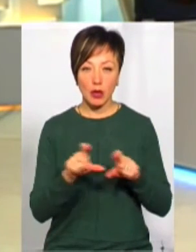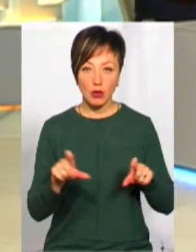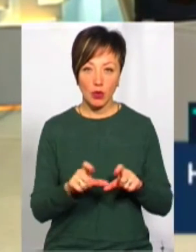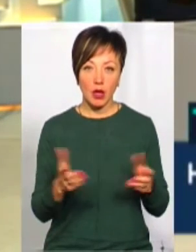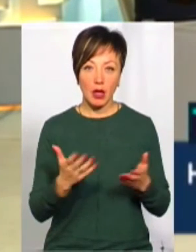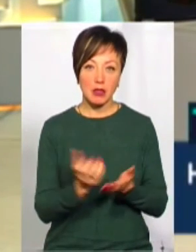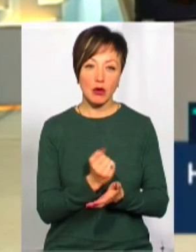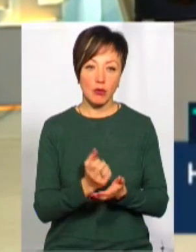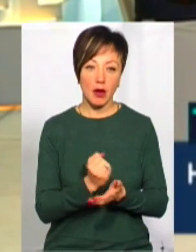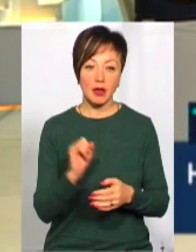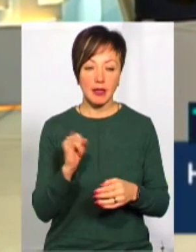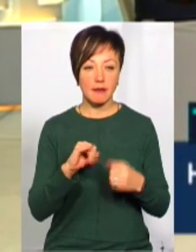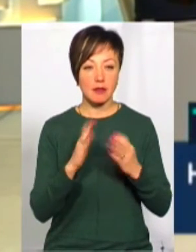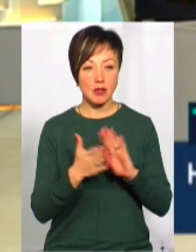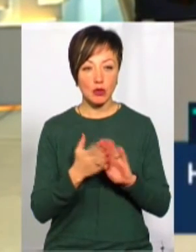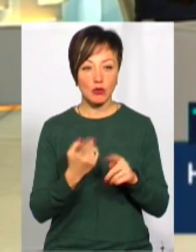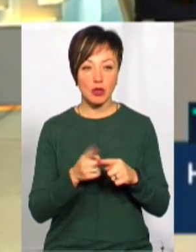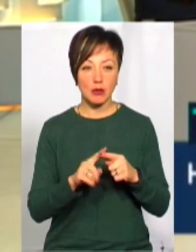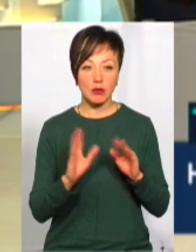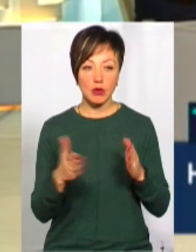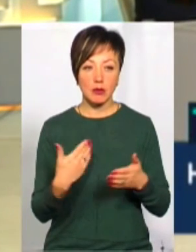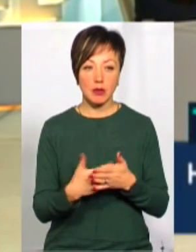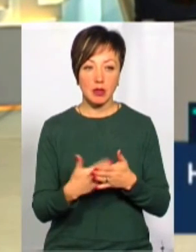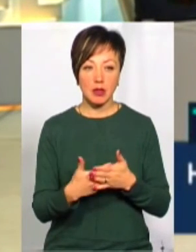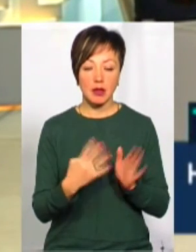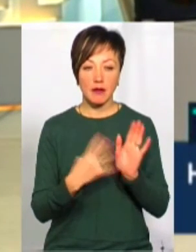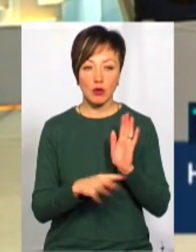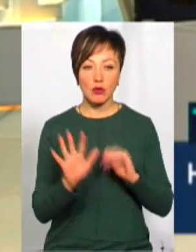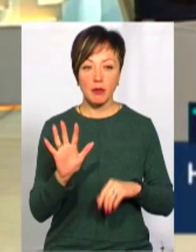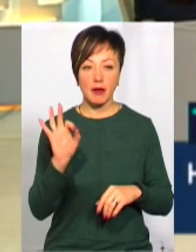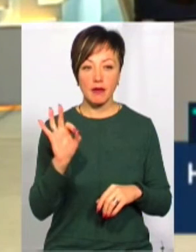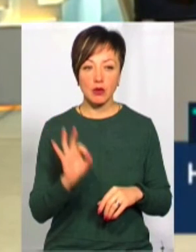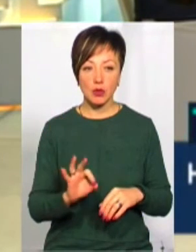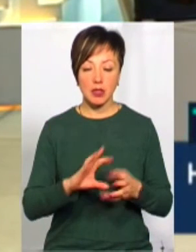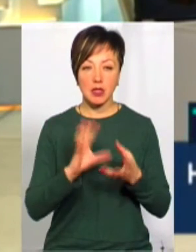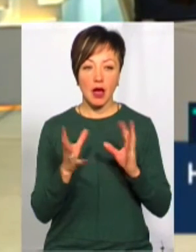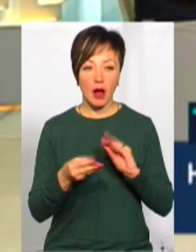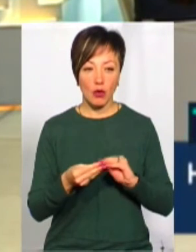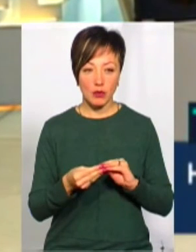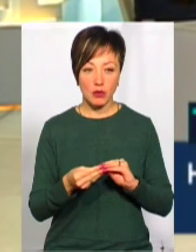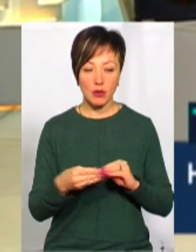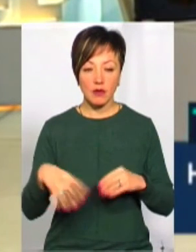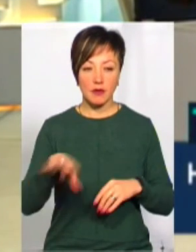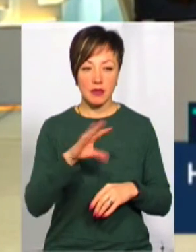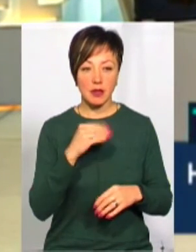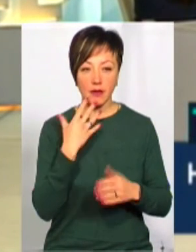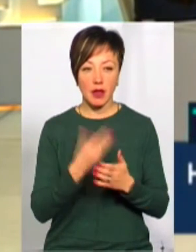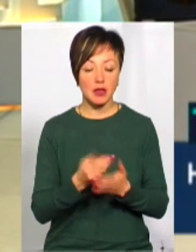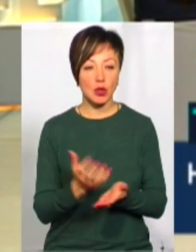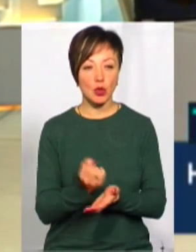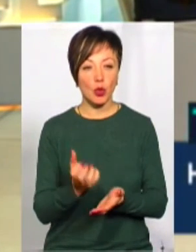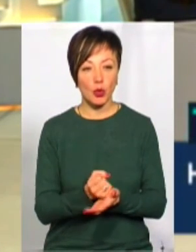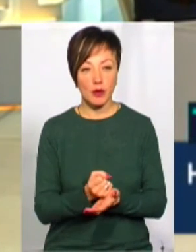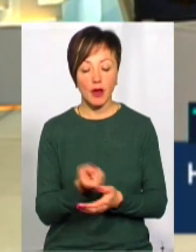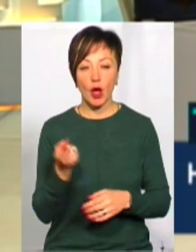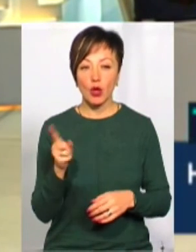які вони, по суті, заробляють. І в цілому це буде складати десь 95% від загального обсягу всіх власних доходів.